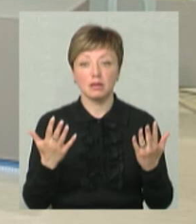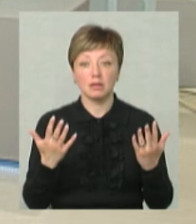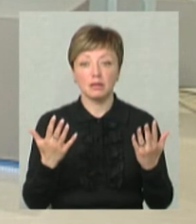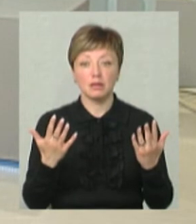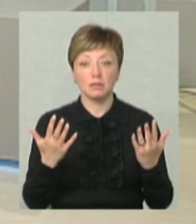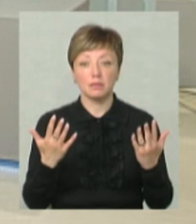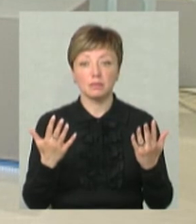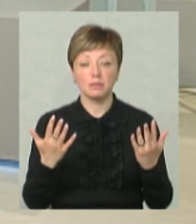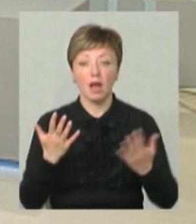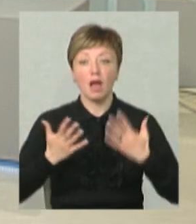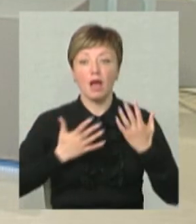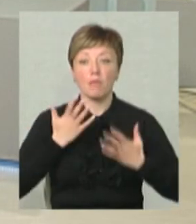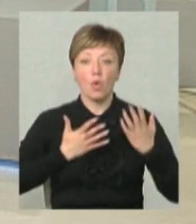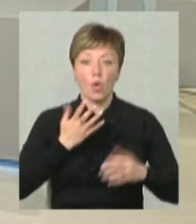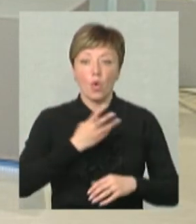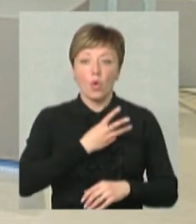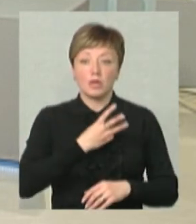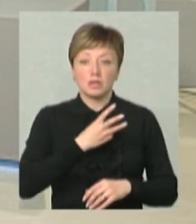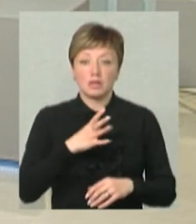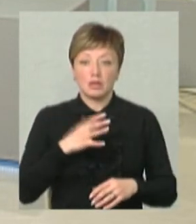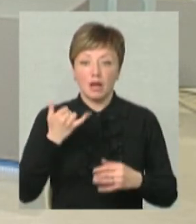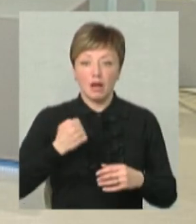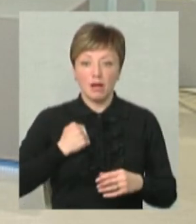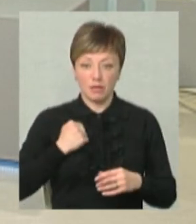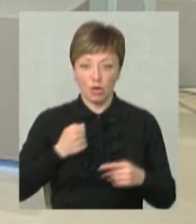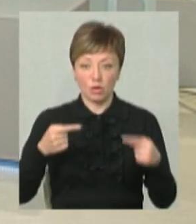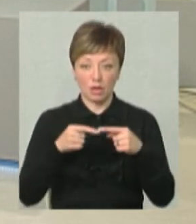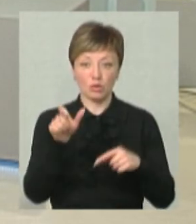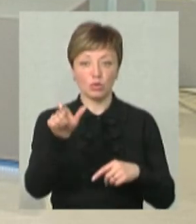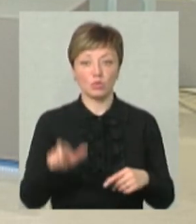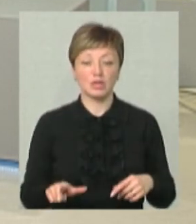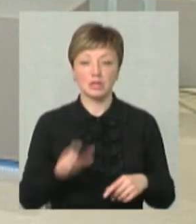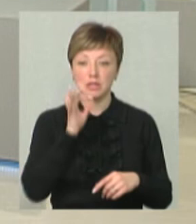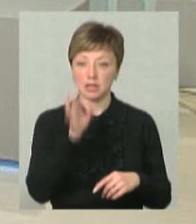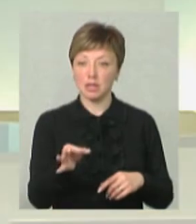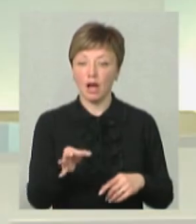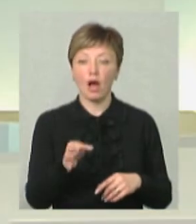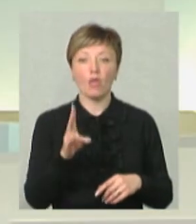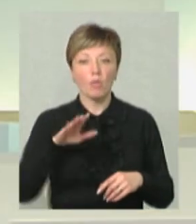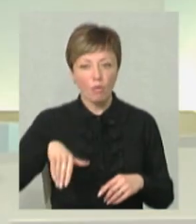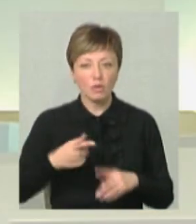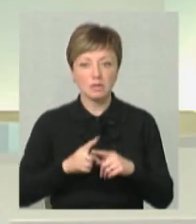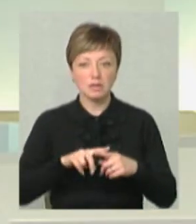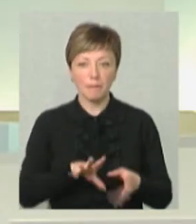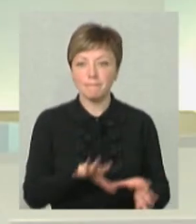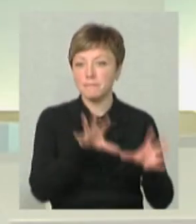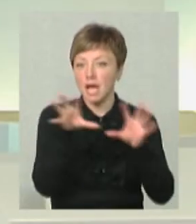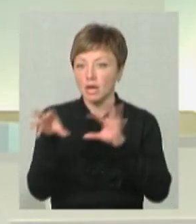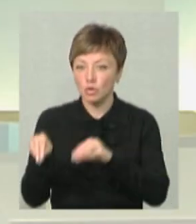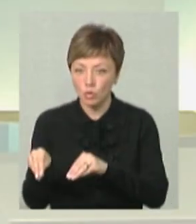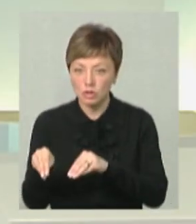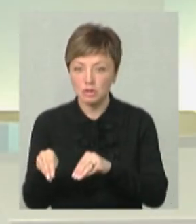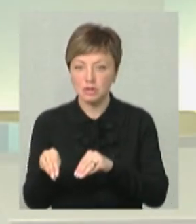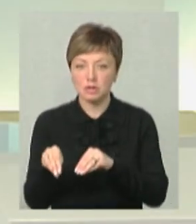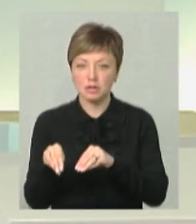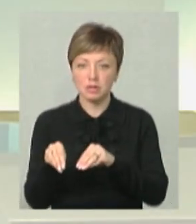емоційний, це був для конкретної людини, яка це все сказала. Але потім це все переносити, скажімо, і